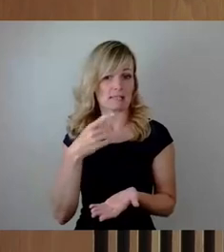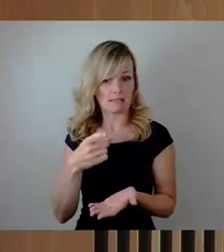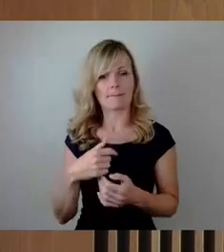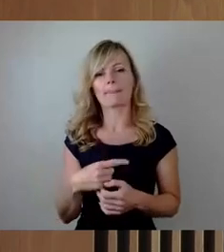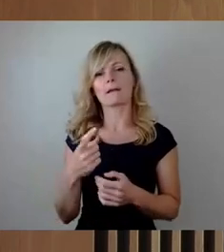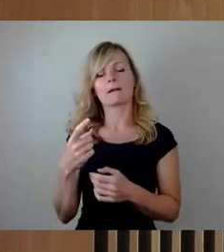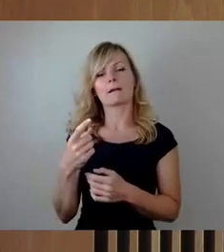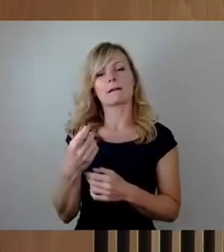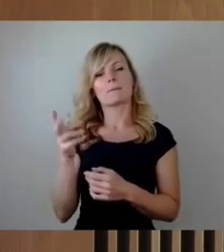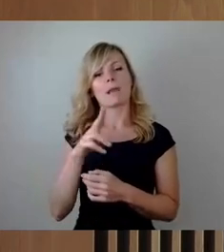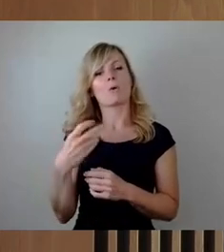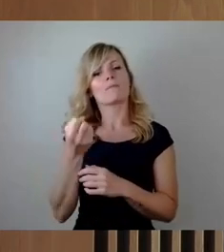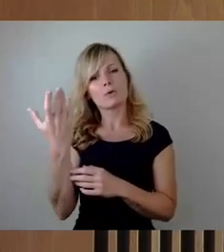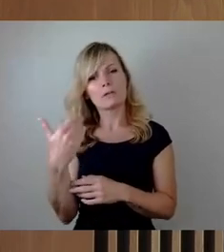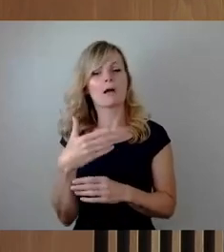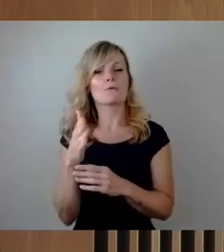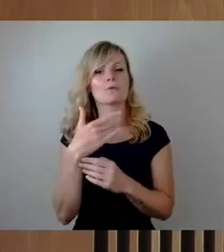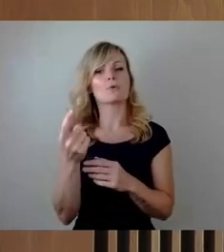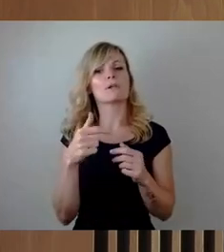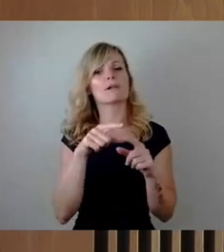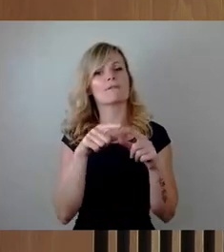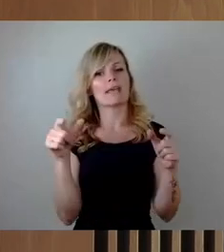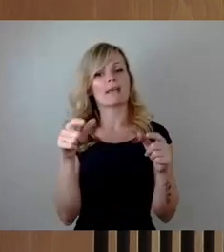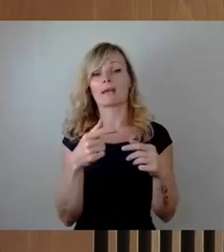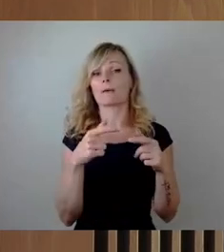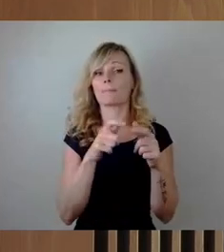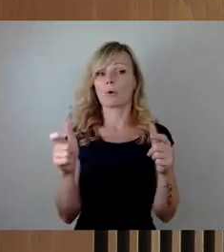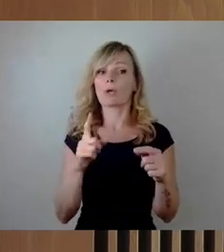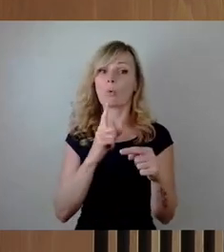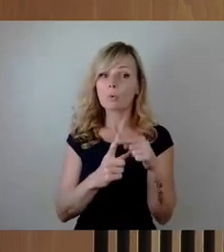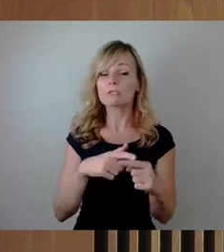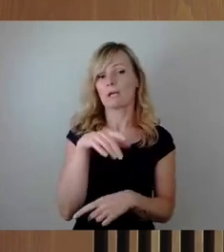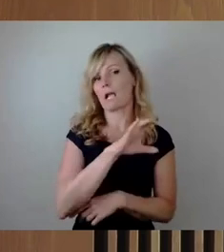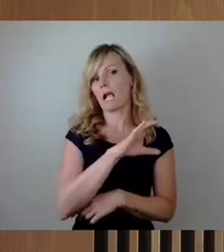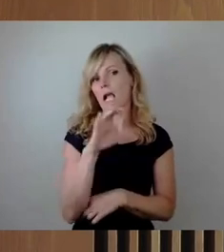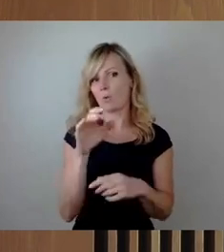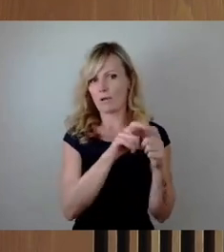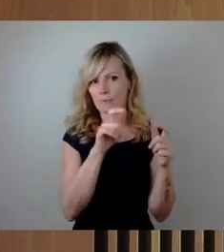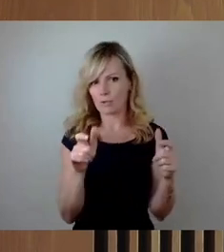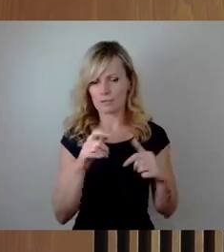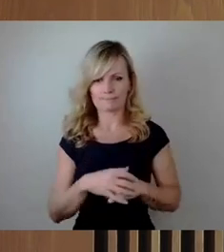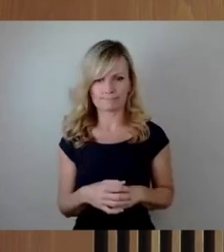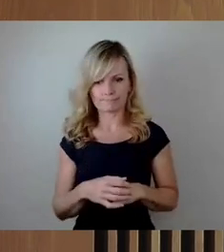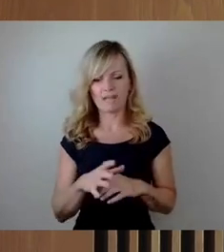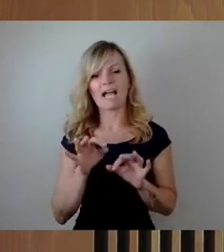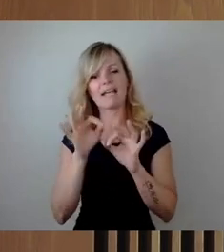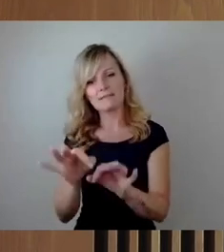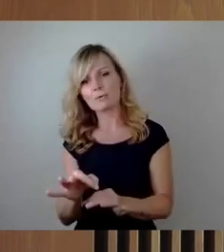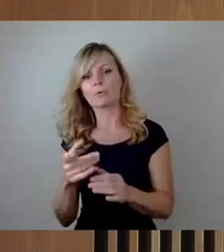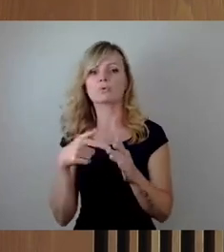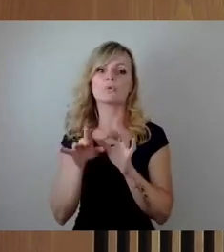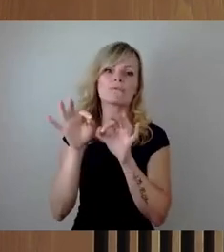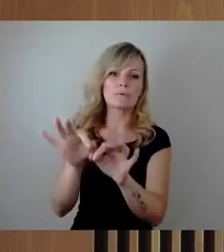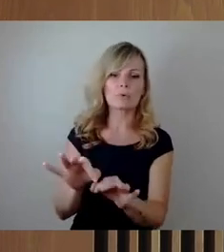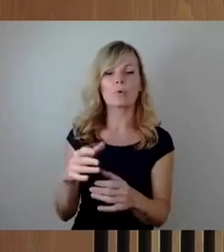zuletzt auch an der Carola Brücke. Die Einrichtung und Durchführung dieser Versuche kostet ja auch ein bisschen Geld und ist aber auch mit